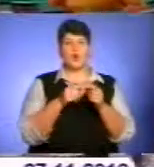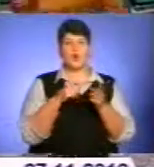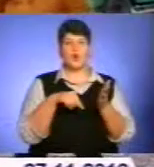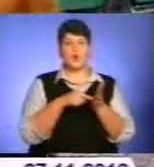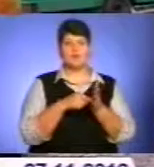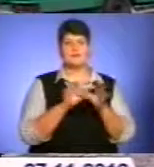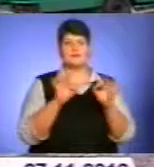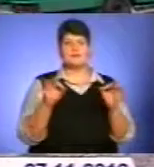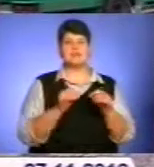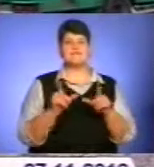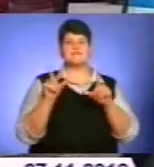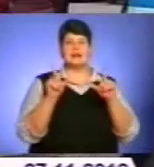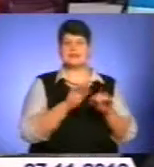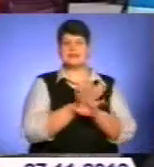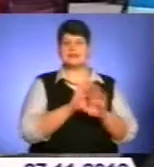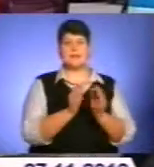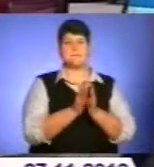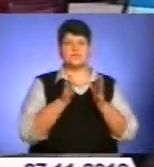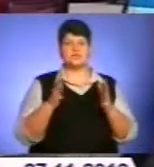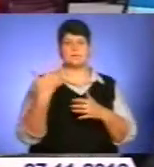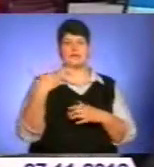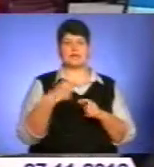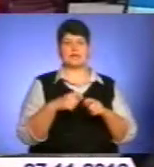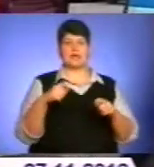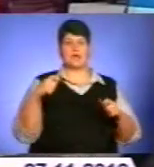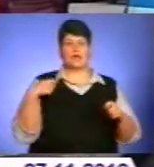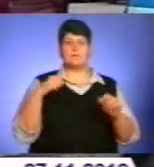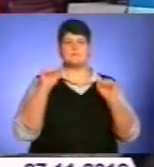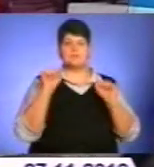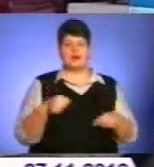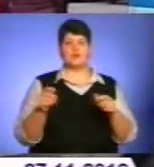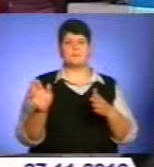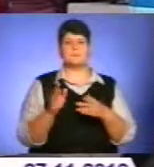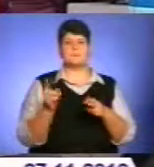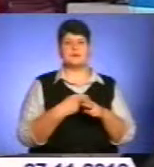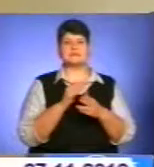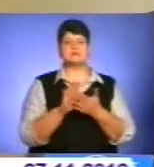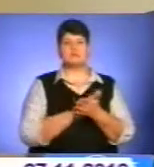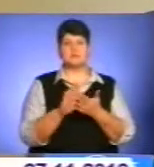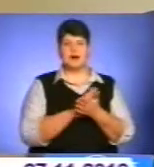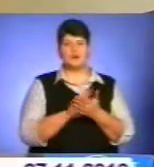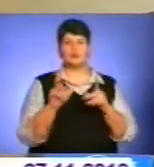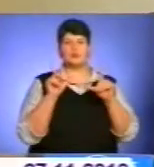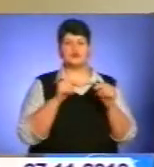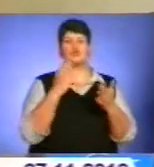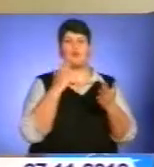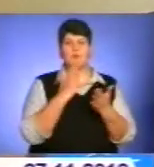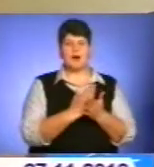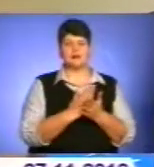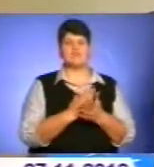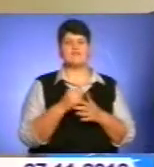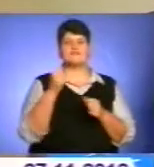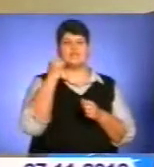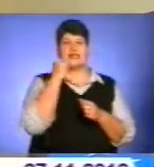тобто протяжність перевезення якого не перевищує 50 кілометрів, право безкоштовного проїзду мають. Ветерани війни, а